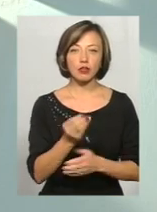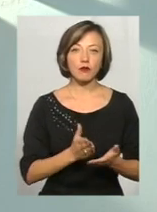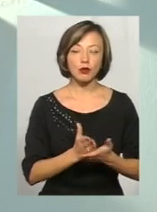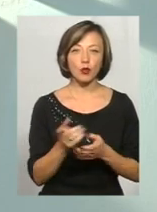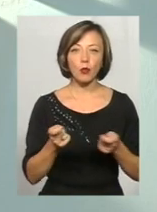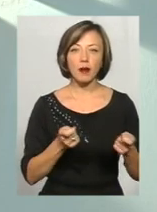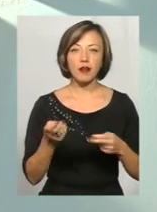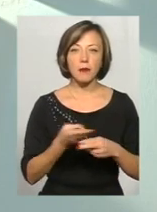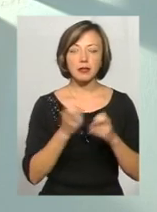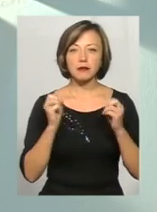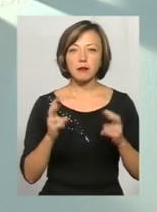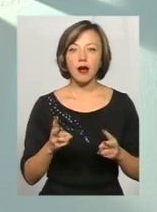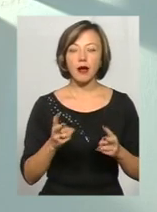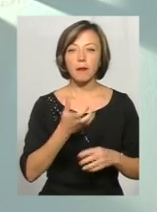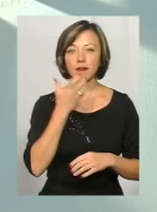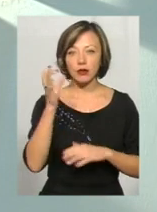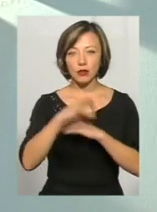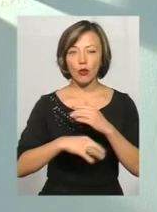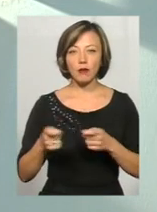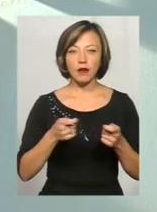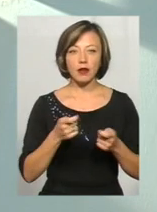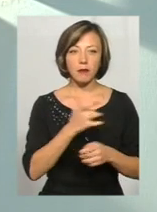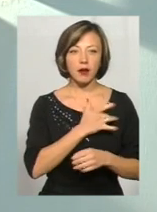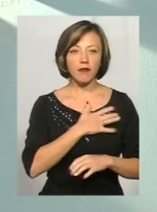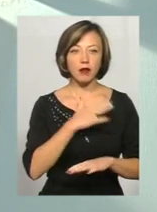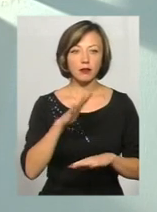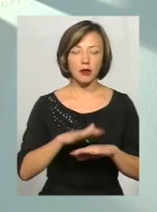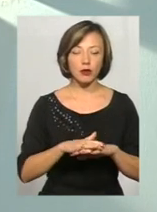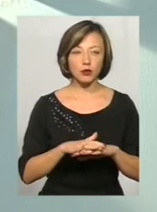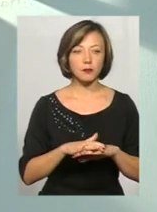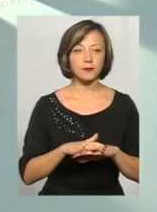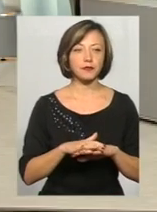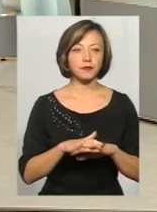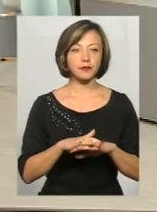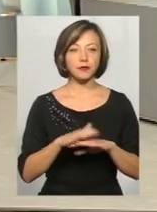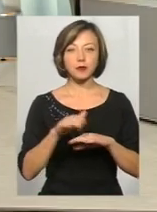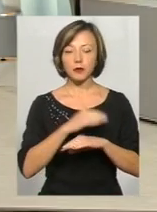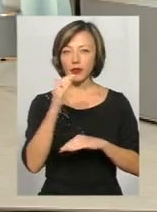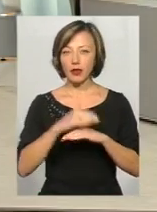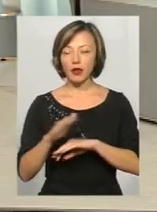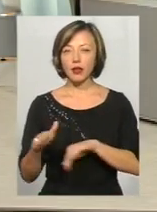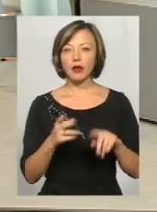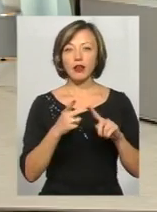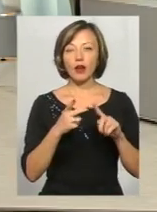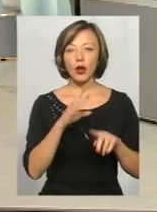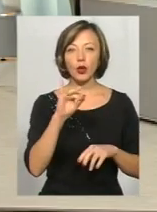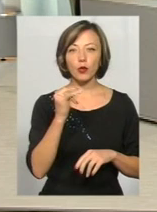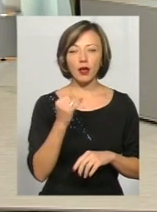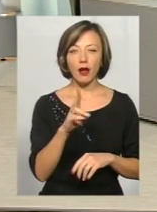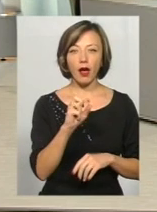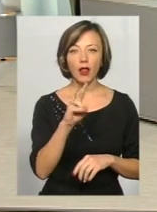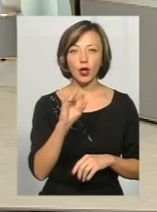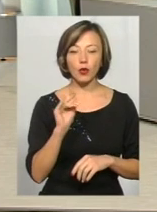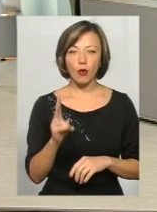управління безпеки Південно-Західного регіонального управління Приватбанку. Мої вітання. Добрий вечір. Та Юрій Калинюк, опероповноважений